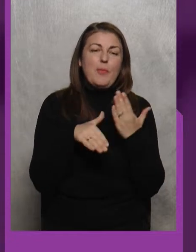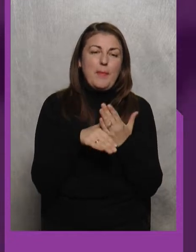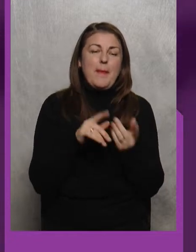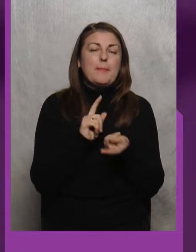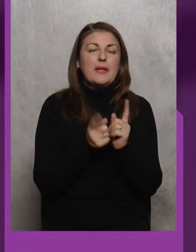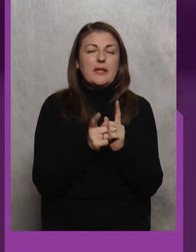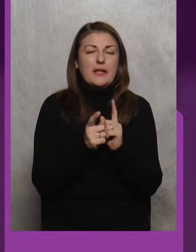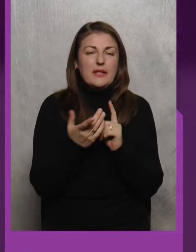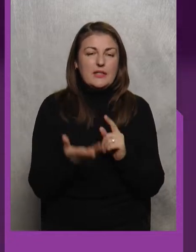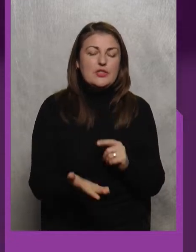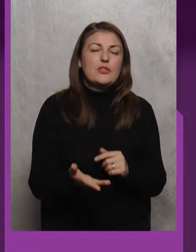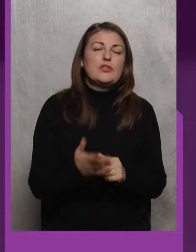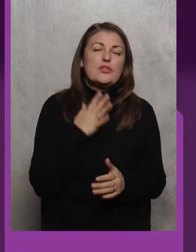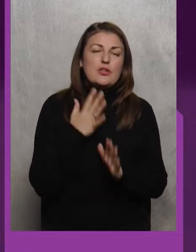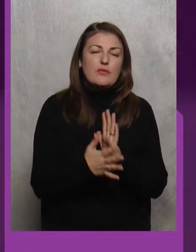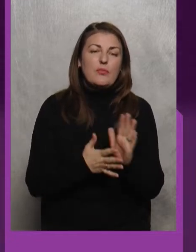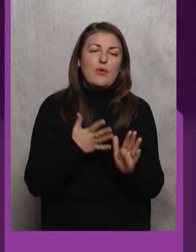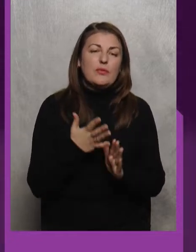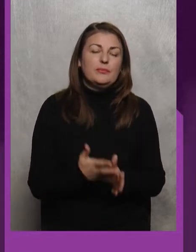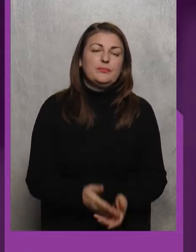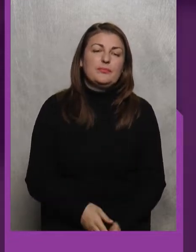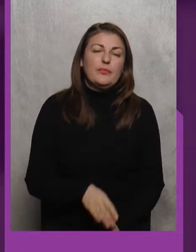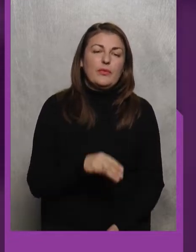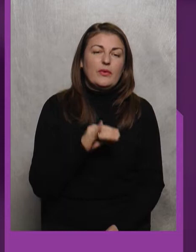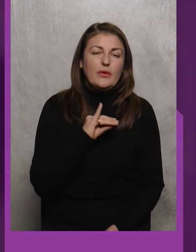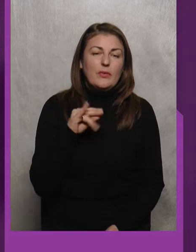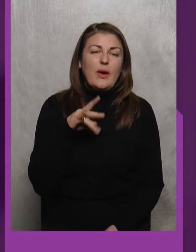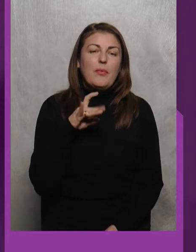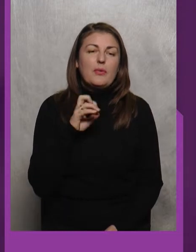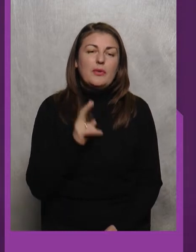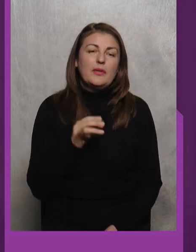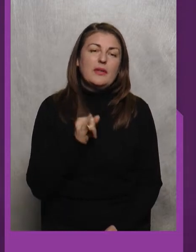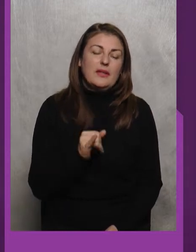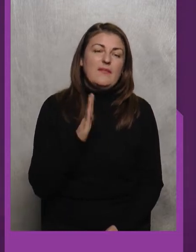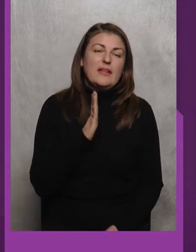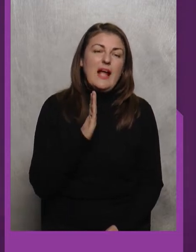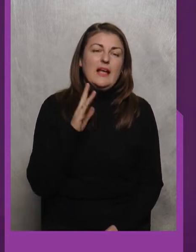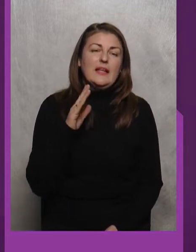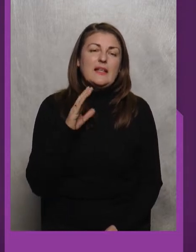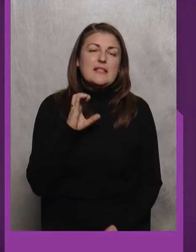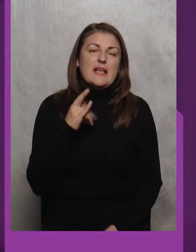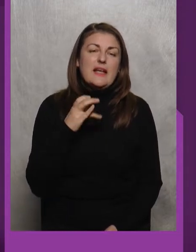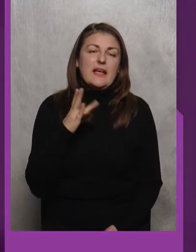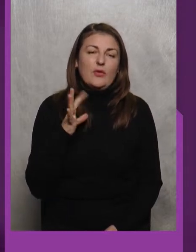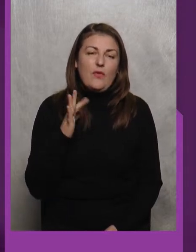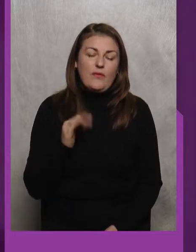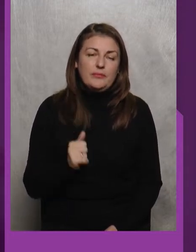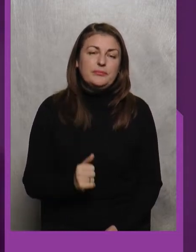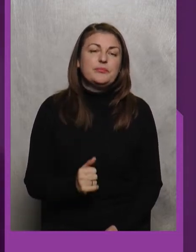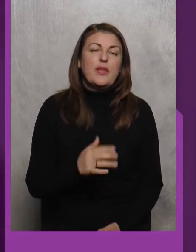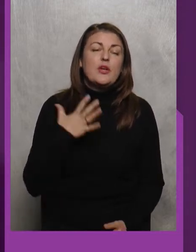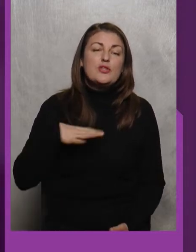Перекладачі жестової мови Юлія Портлік І Віталіна Сергієнкова